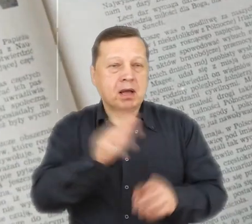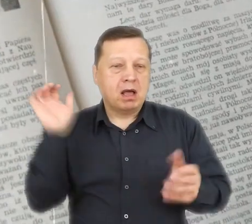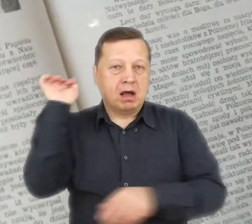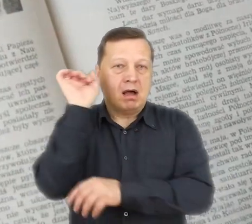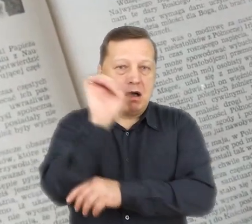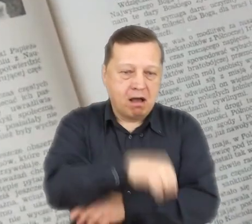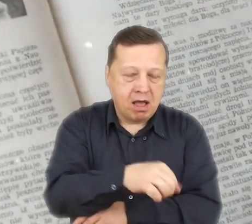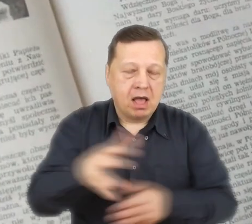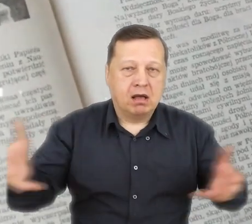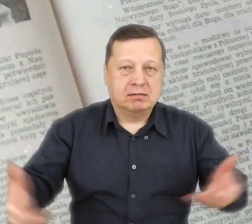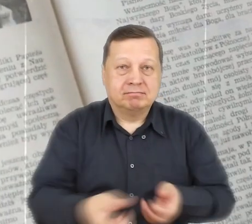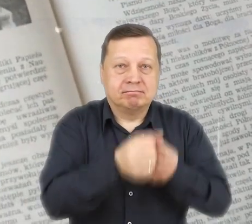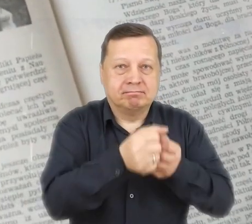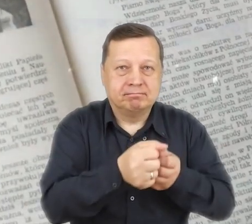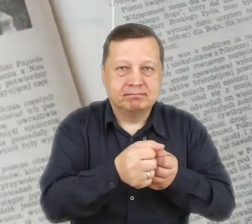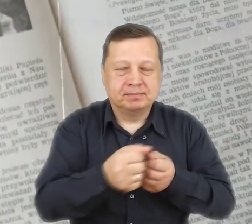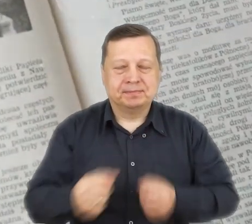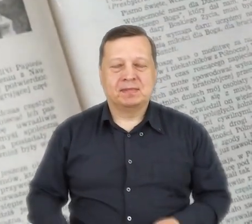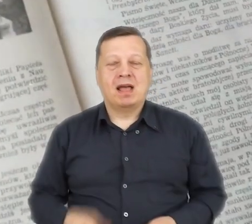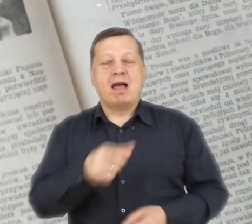się do małej dziewczynki i wziął ją na ręce.